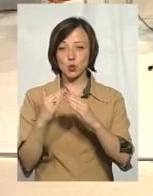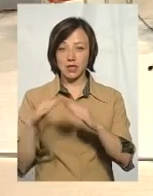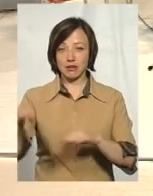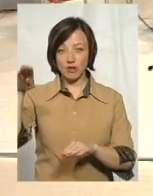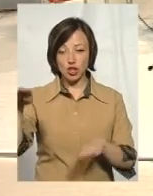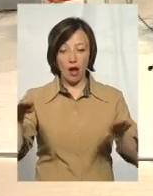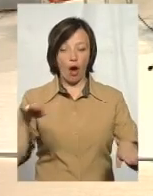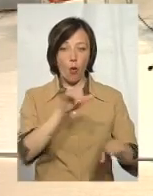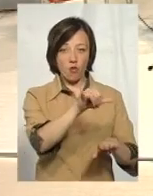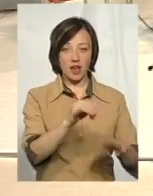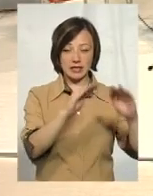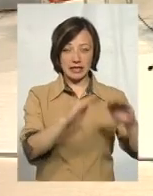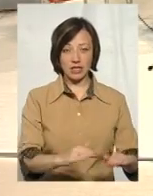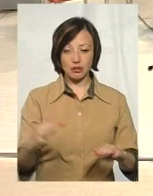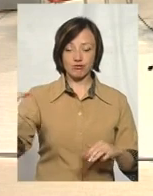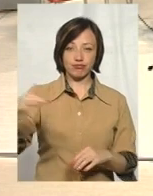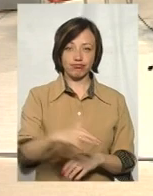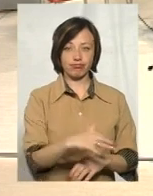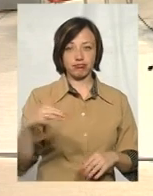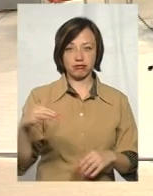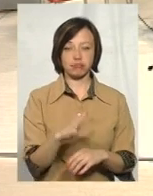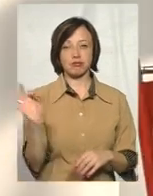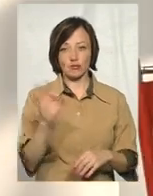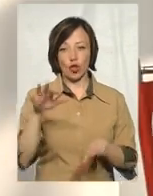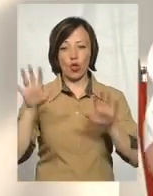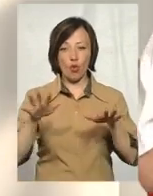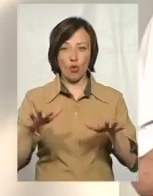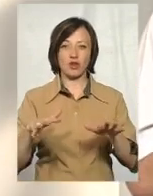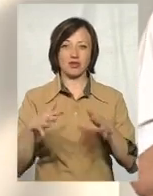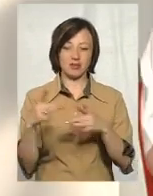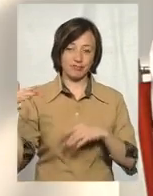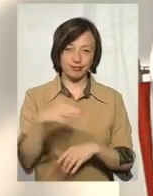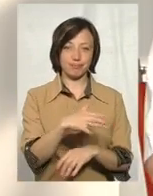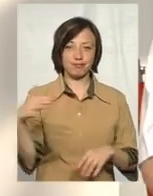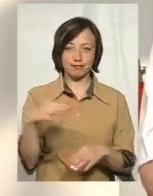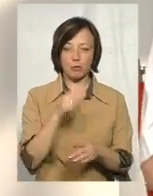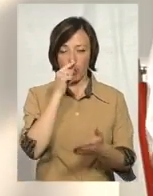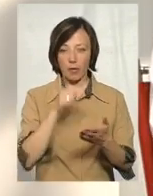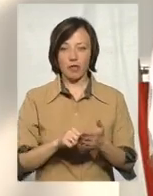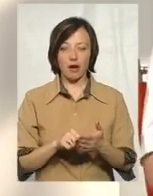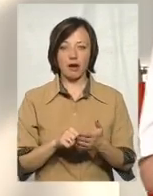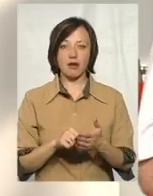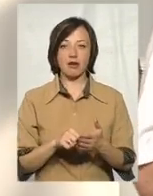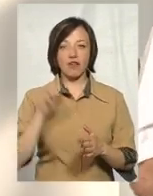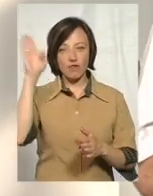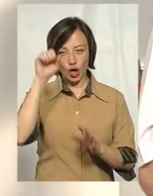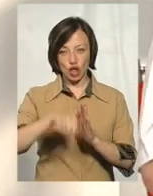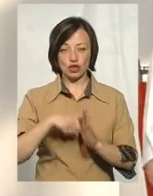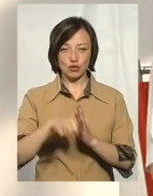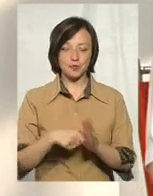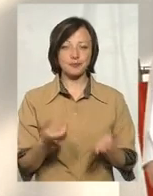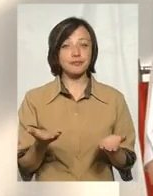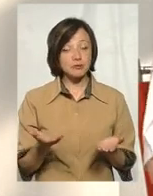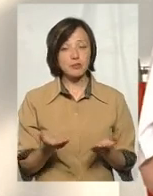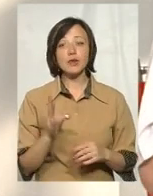наприклад, а наступний домогосподарство нижче. Безумовно, з дощовими металами і так далі водами воно попадає в Криничну воду. Хоча